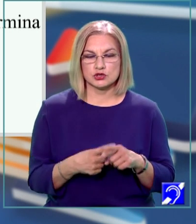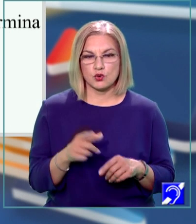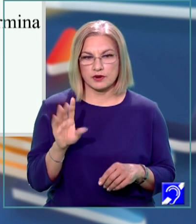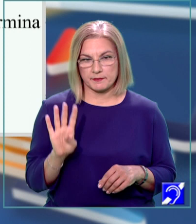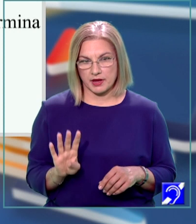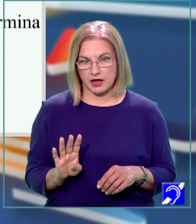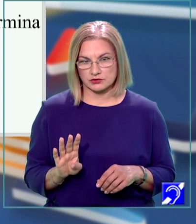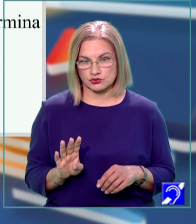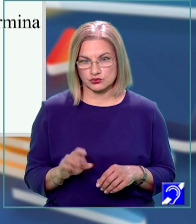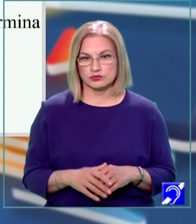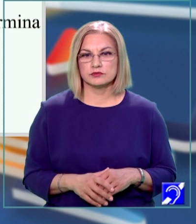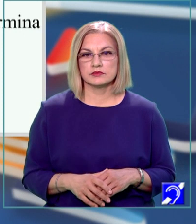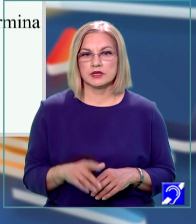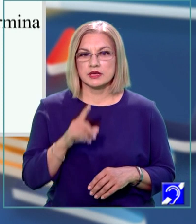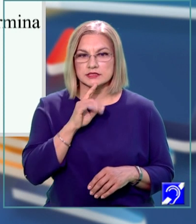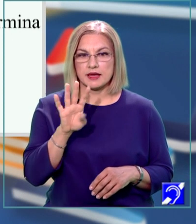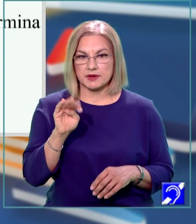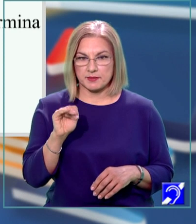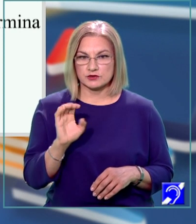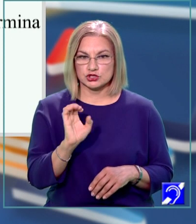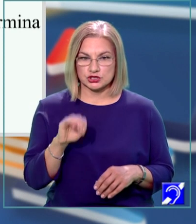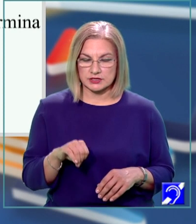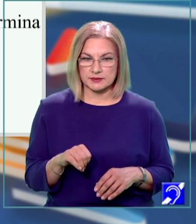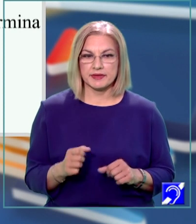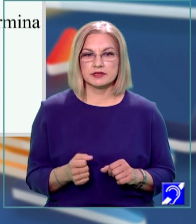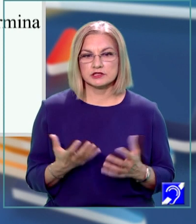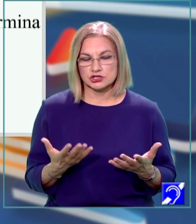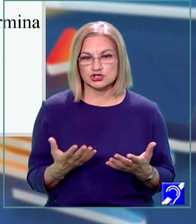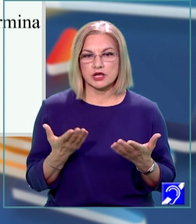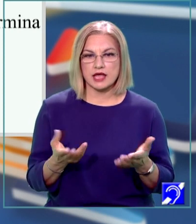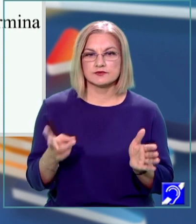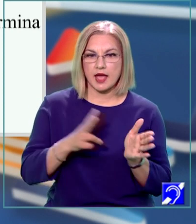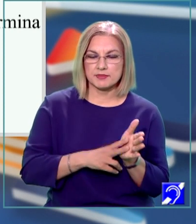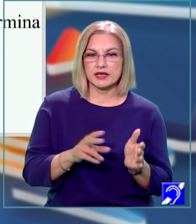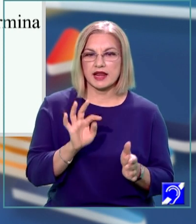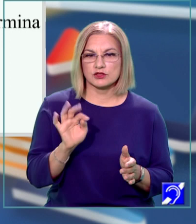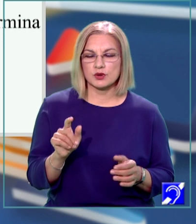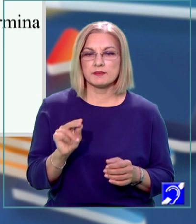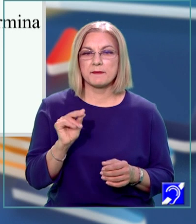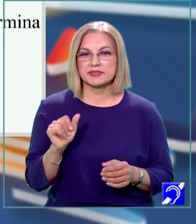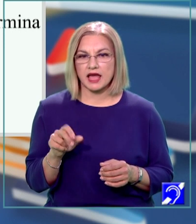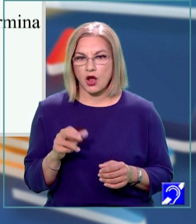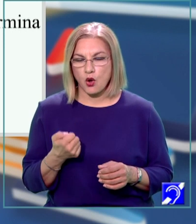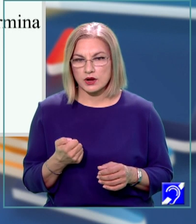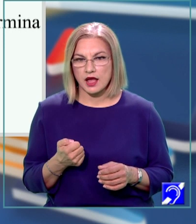40 de centimetri și astfel prin aplicarea teoremei lui Pitagora